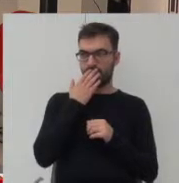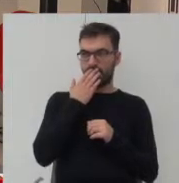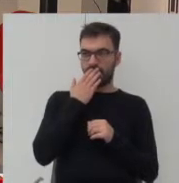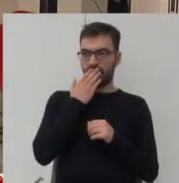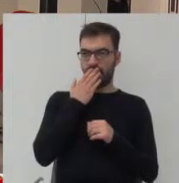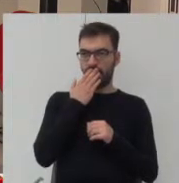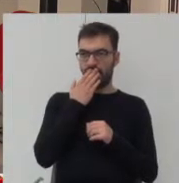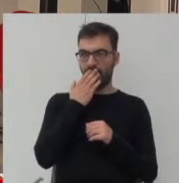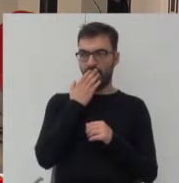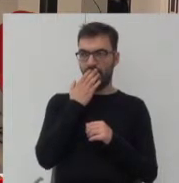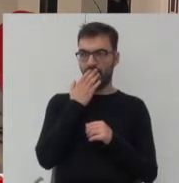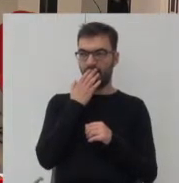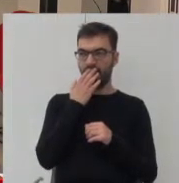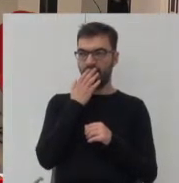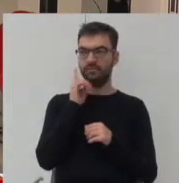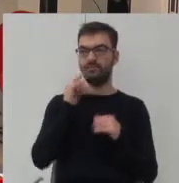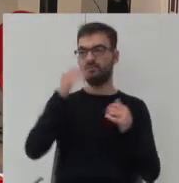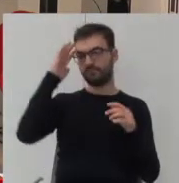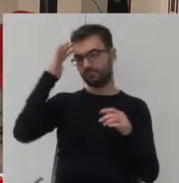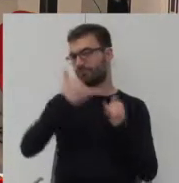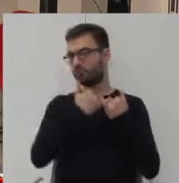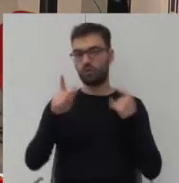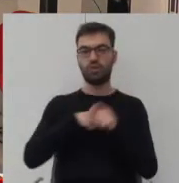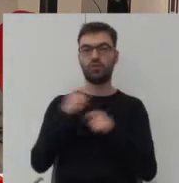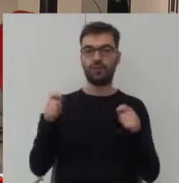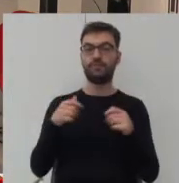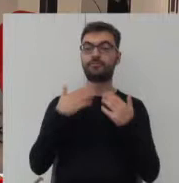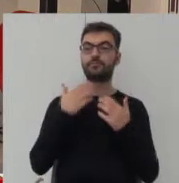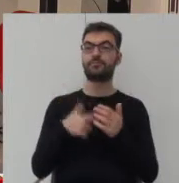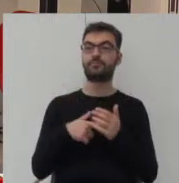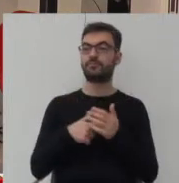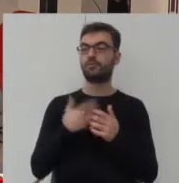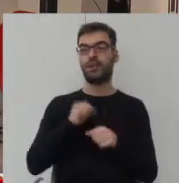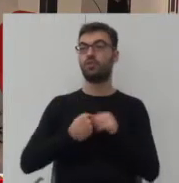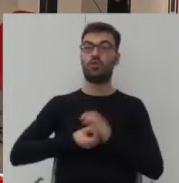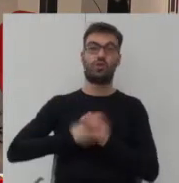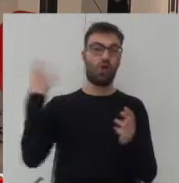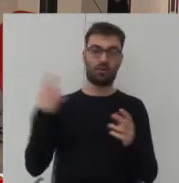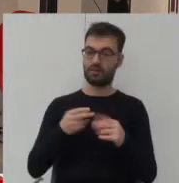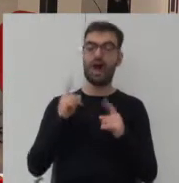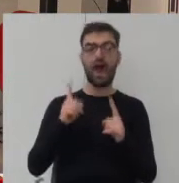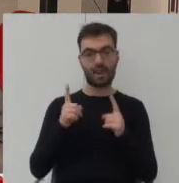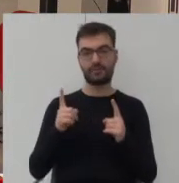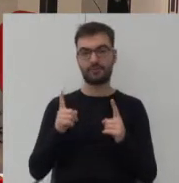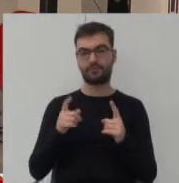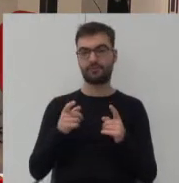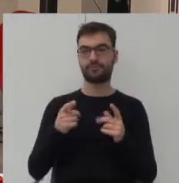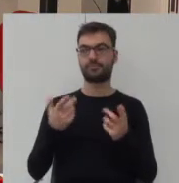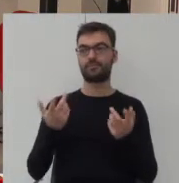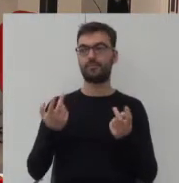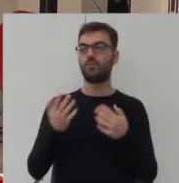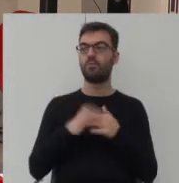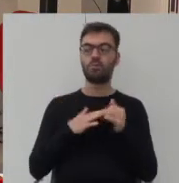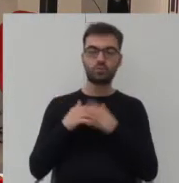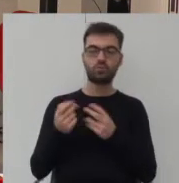przeciekawe, przeróżne rozwiązania, które tak naprawdę nie są bardzo kosztownie, ale tworzą tą